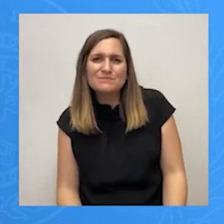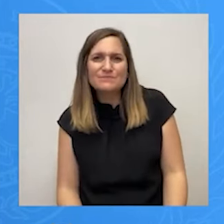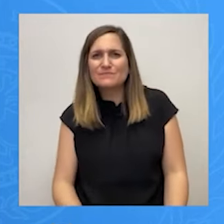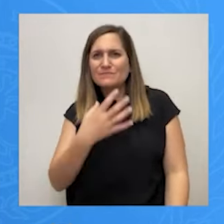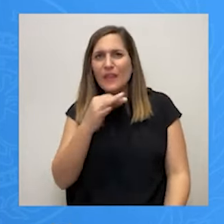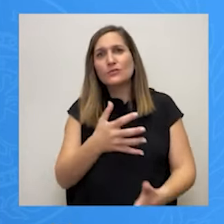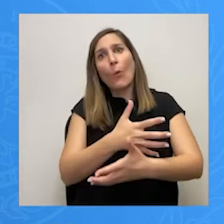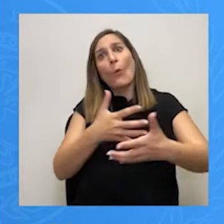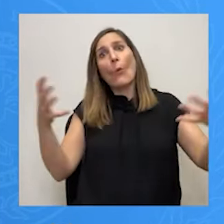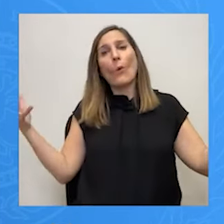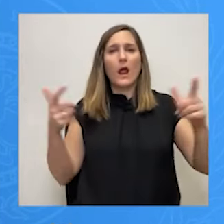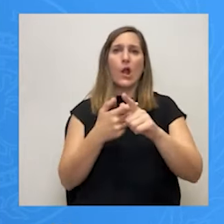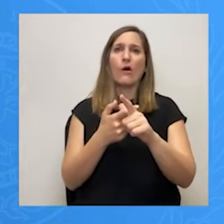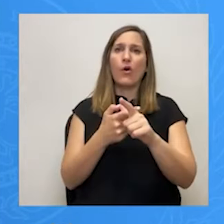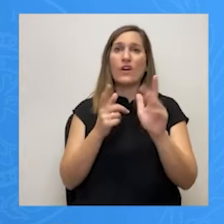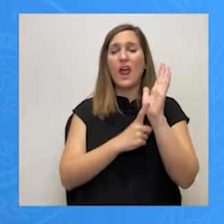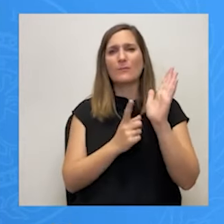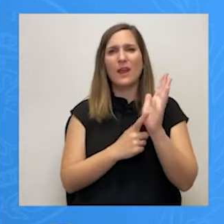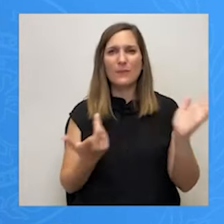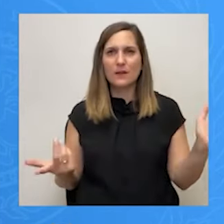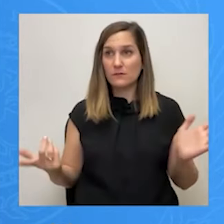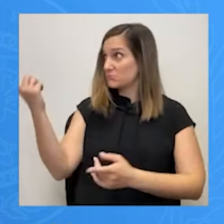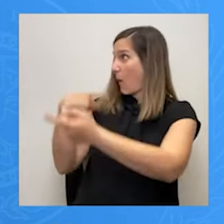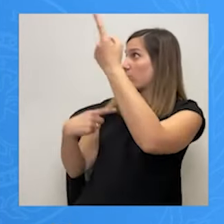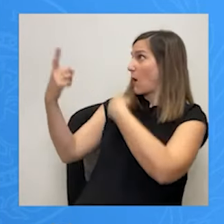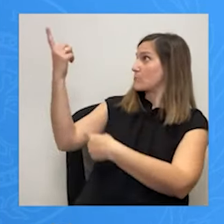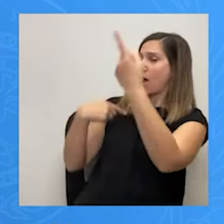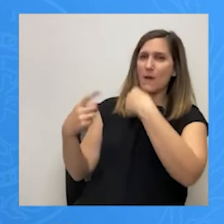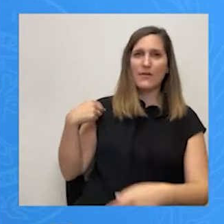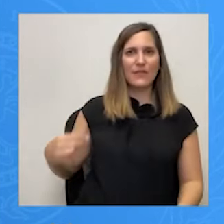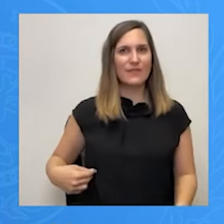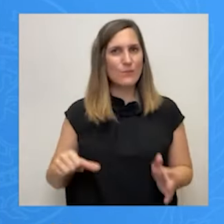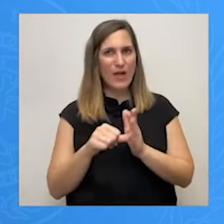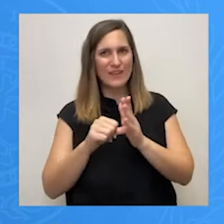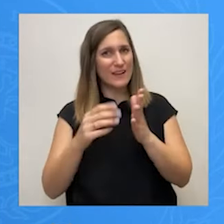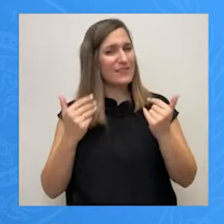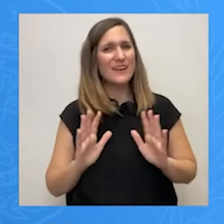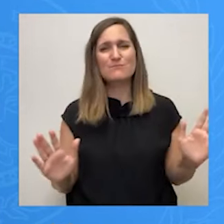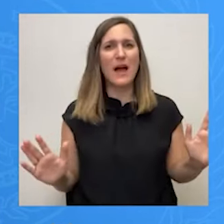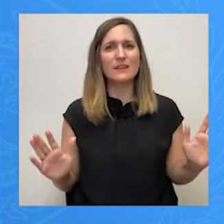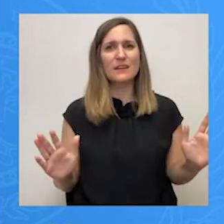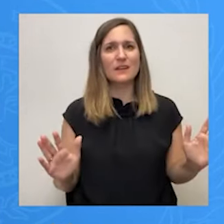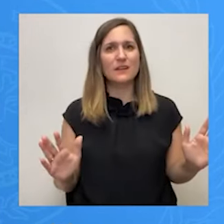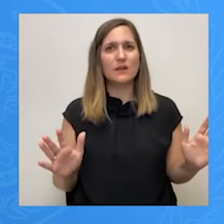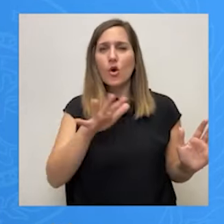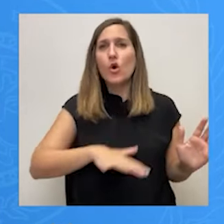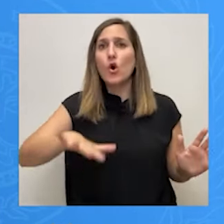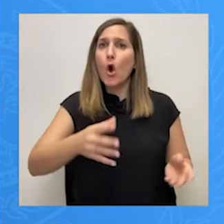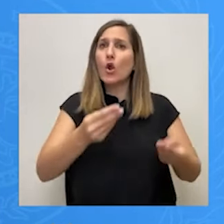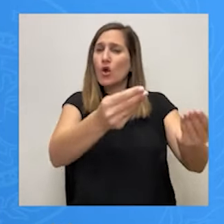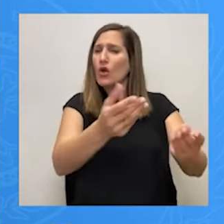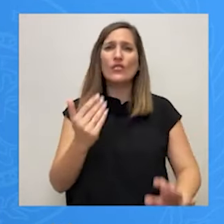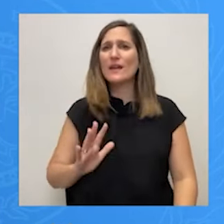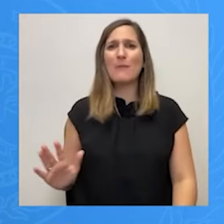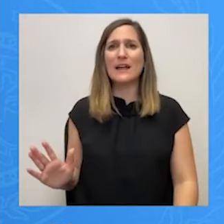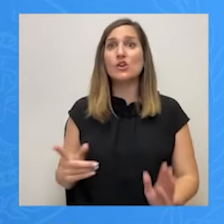Δεν υποχρώνει κανείς το Δήμο της Αθήνας να παραχωρεί δικό του χώρο Κανένας νόμος